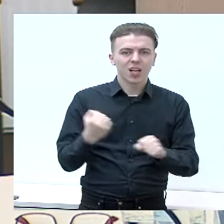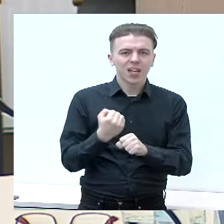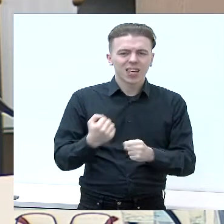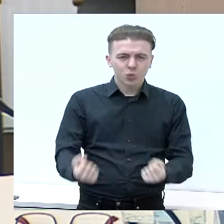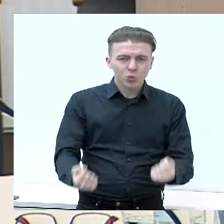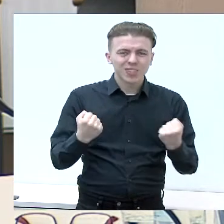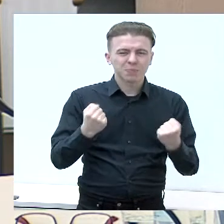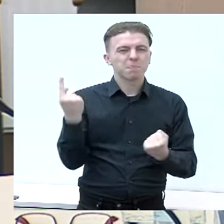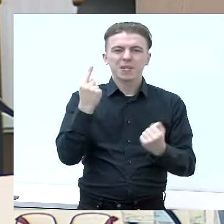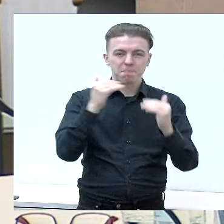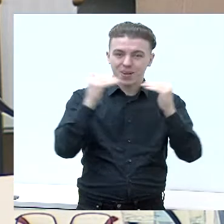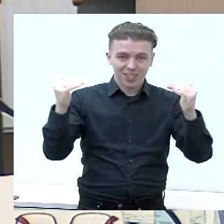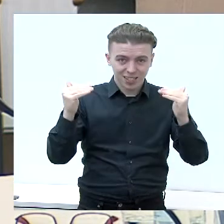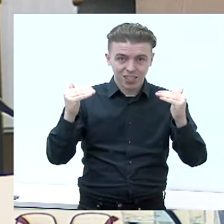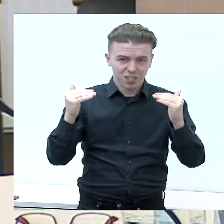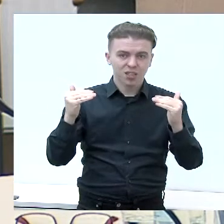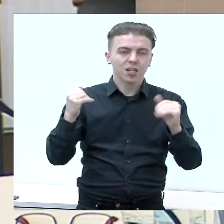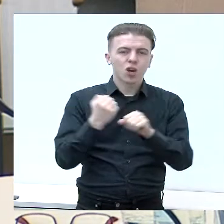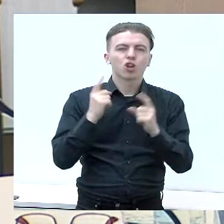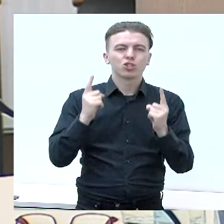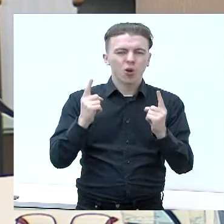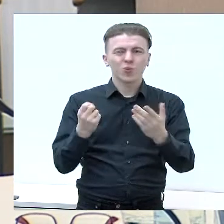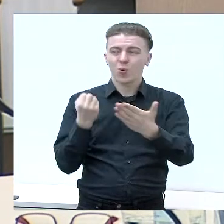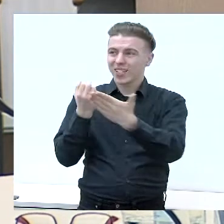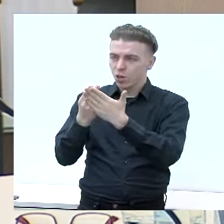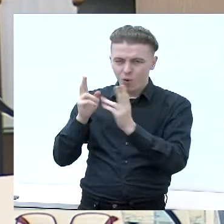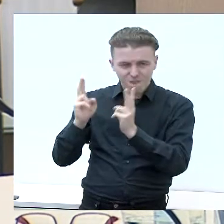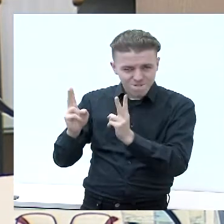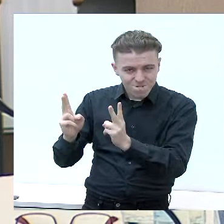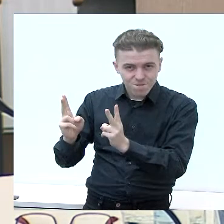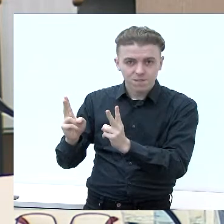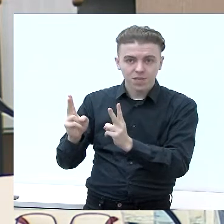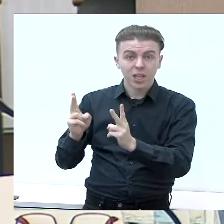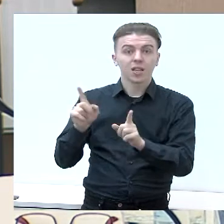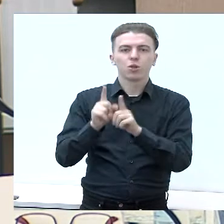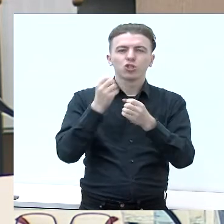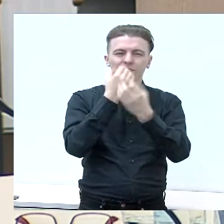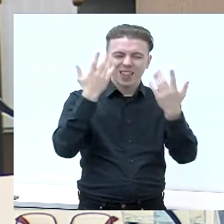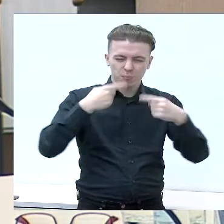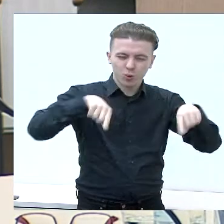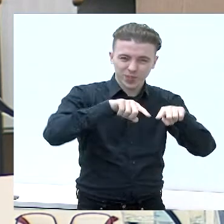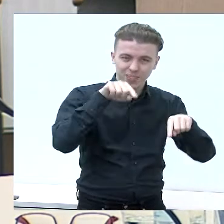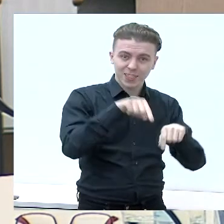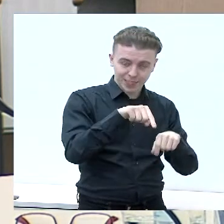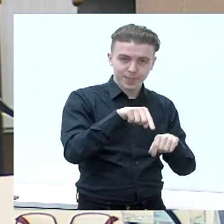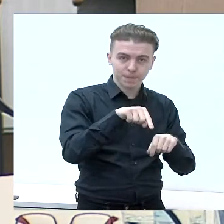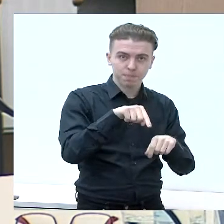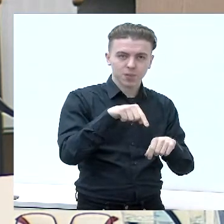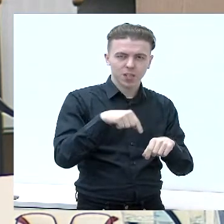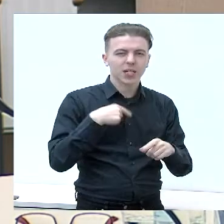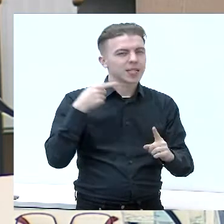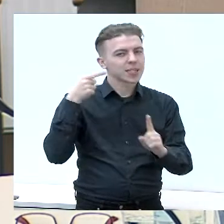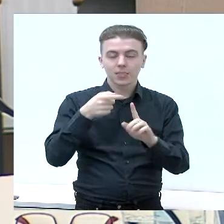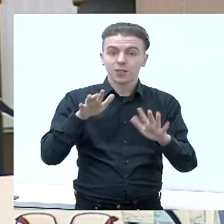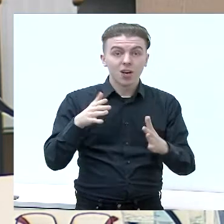pirminį lygį ir išsaugoti lyguodimę. Švietimo rytėje matysim, kad sieksim, kad